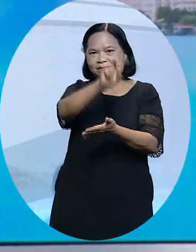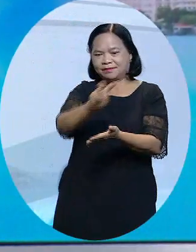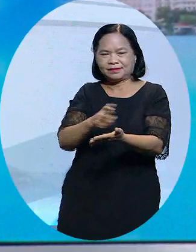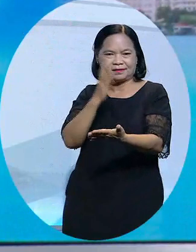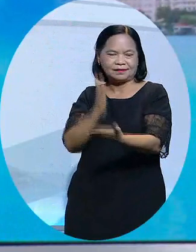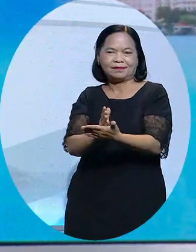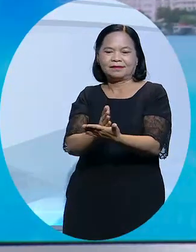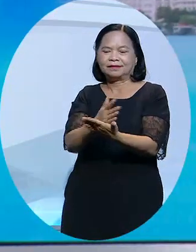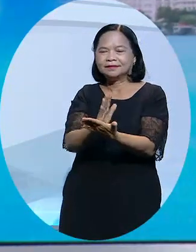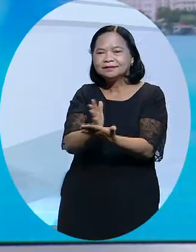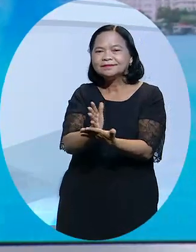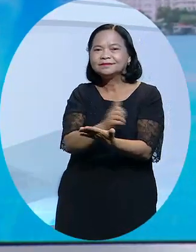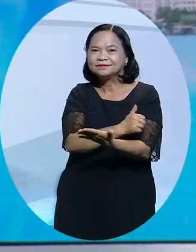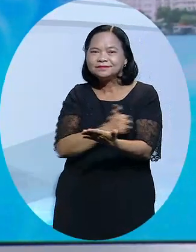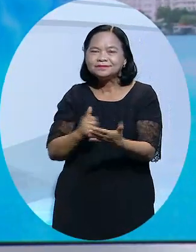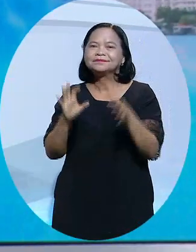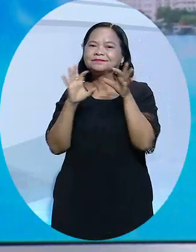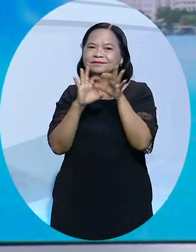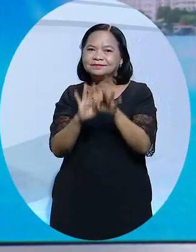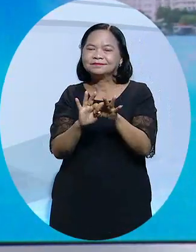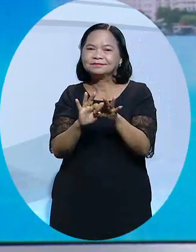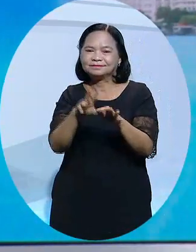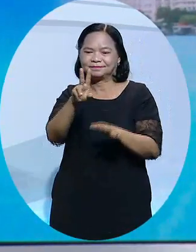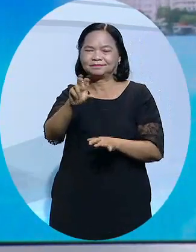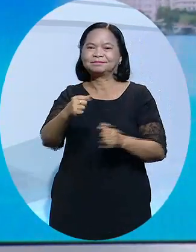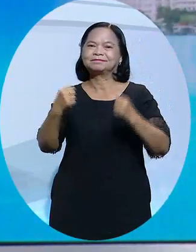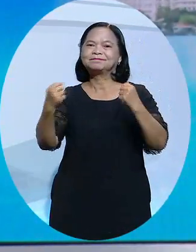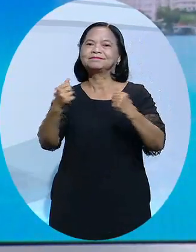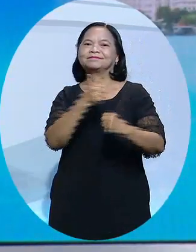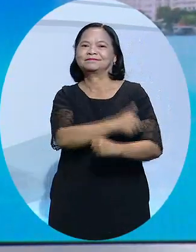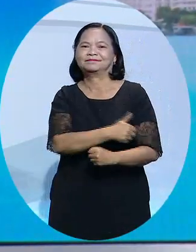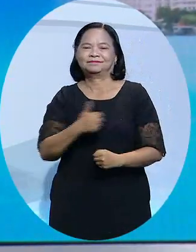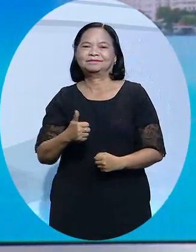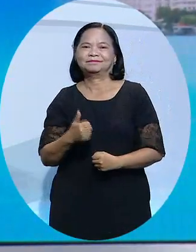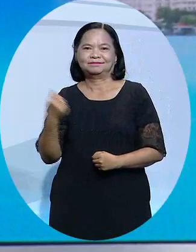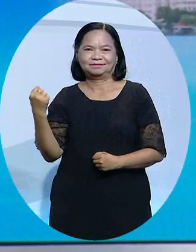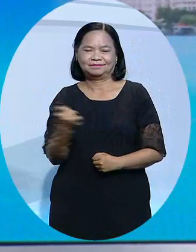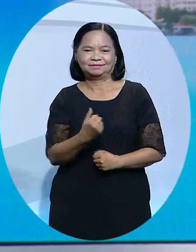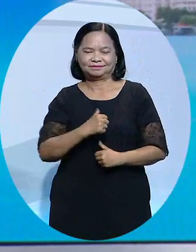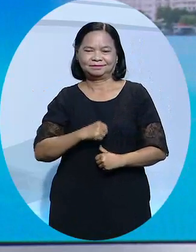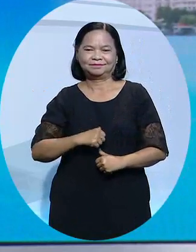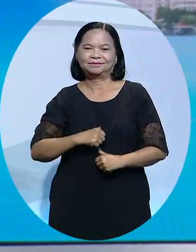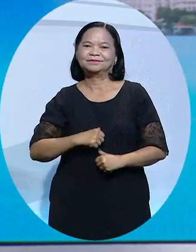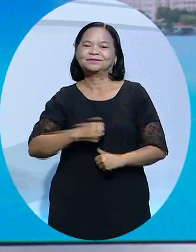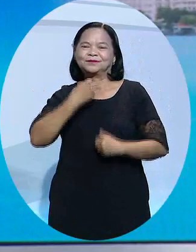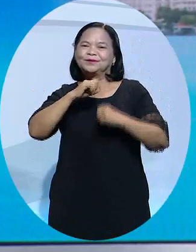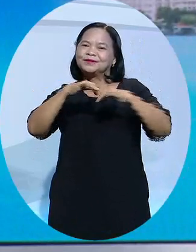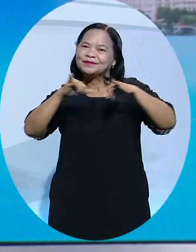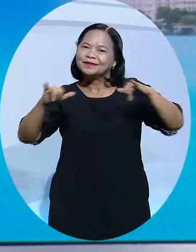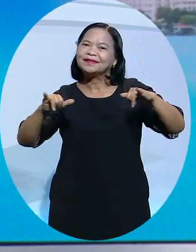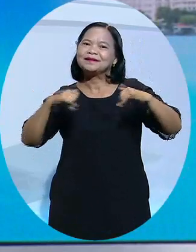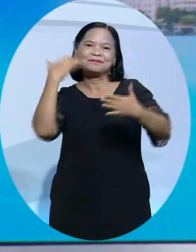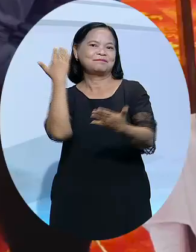mạng, chia sẻ cùng với người dân, tăng cường hợp tác trong công tác chăm sóc sức khỏe nhân dân đã vừa được Hội Thầy Thuốc Trẻ TP.HCM triển khai.